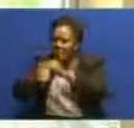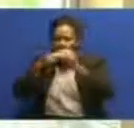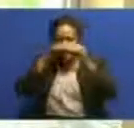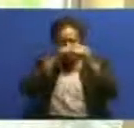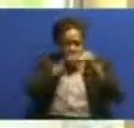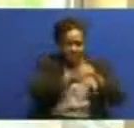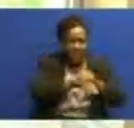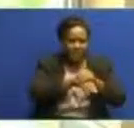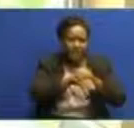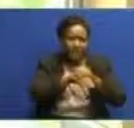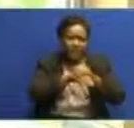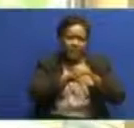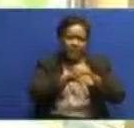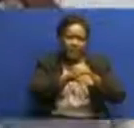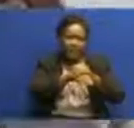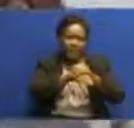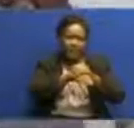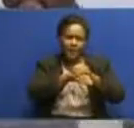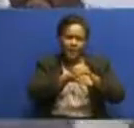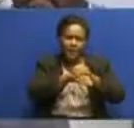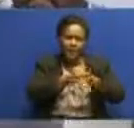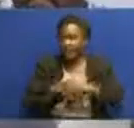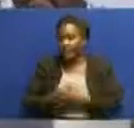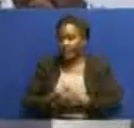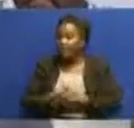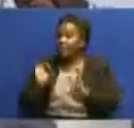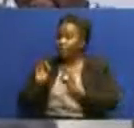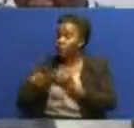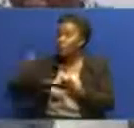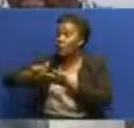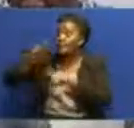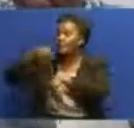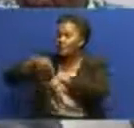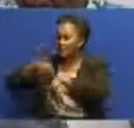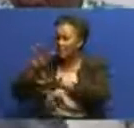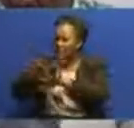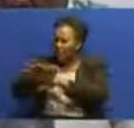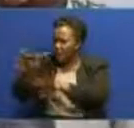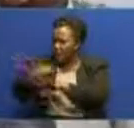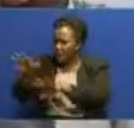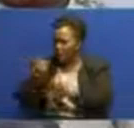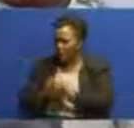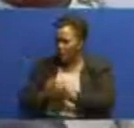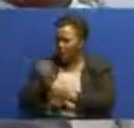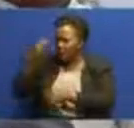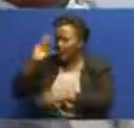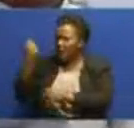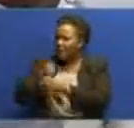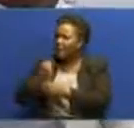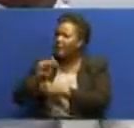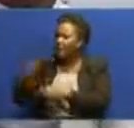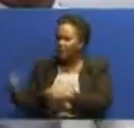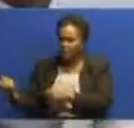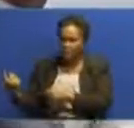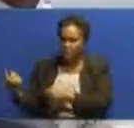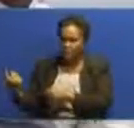dodo mkua mkua chungize vipindi ya babi razumuzia shuguri ya maho zinafanywa na serikari katika